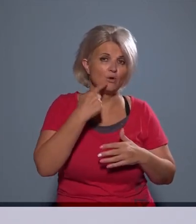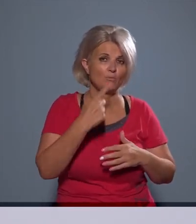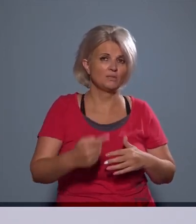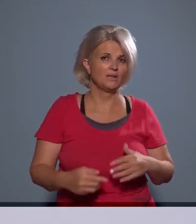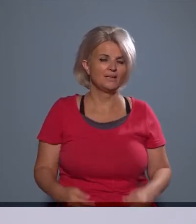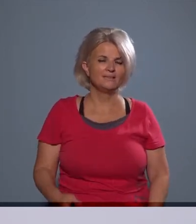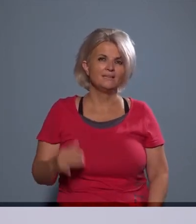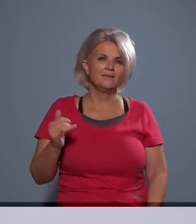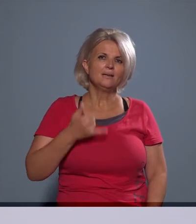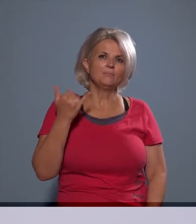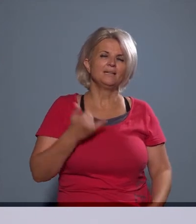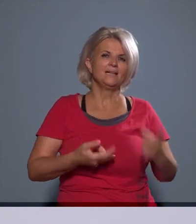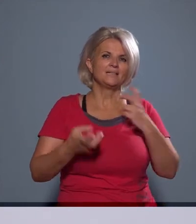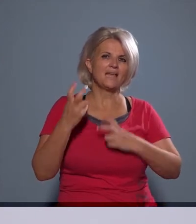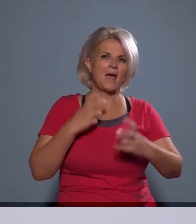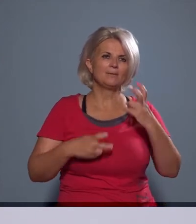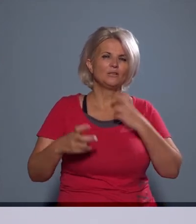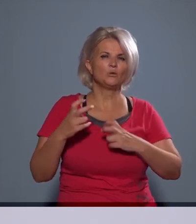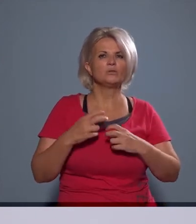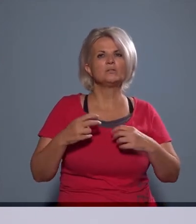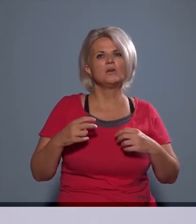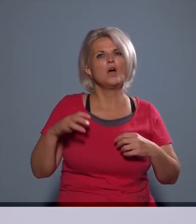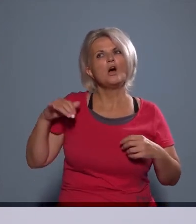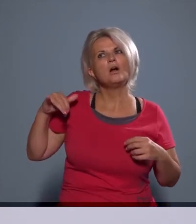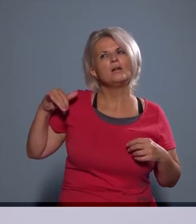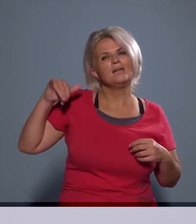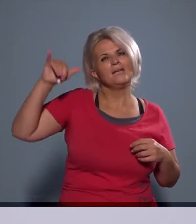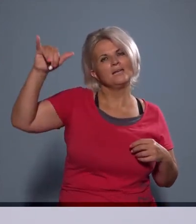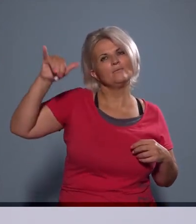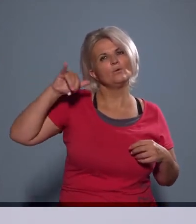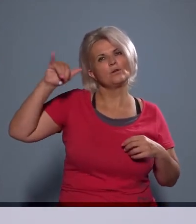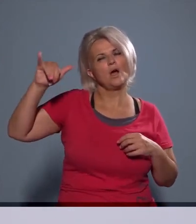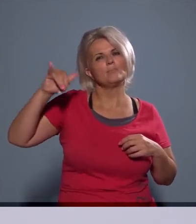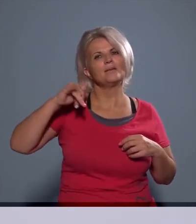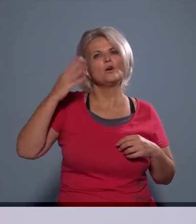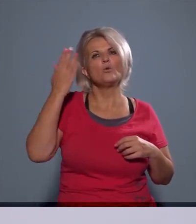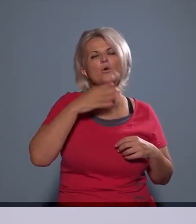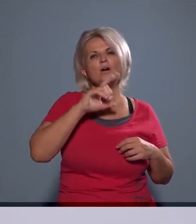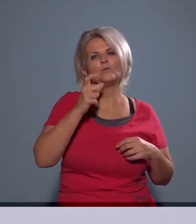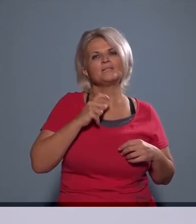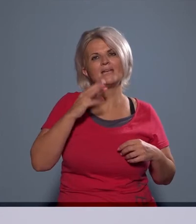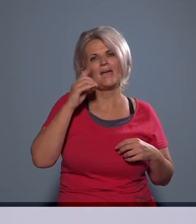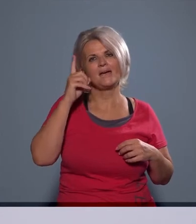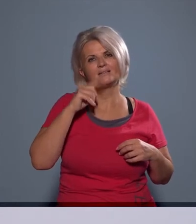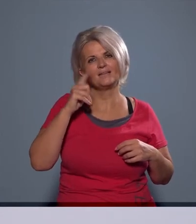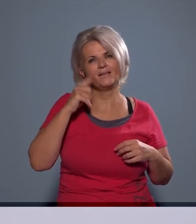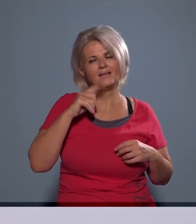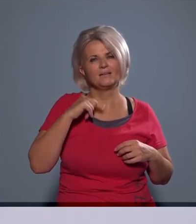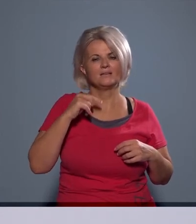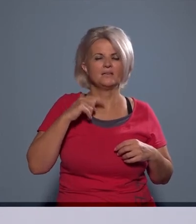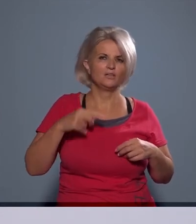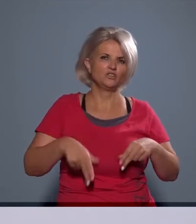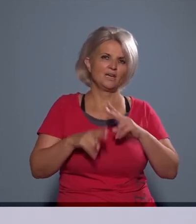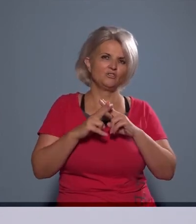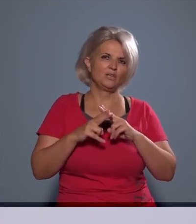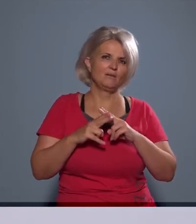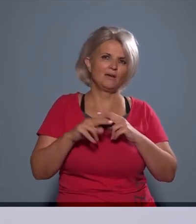mindig számította a légiforgalmi irányító a Hungarokontroll Zrt és a repülőtér segítségére. Egyébként az önkormányzat ezt a